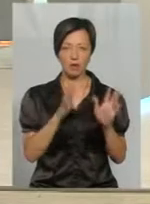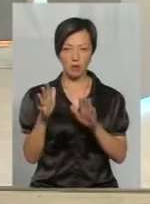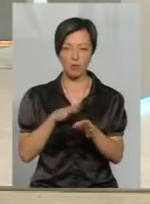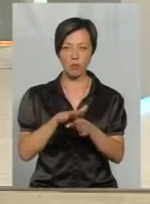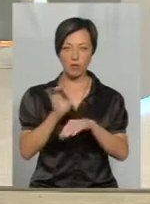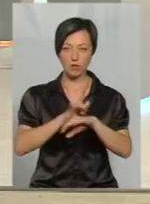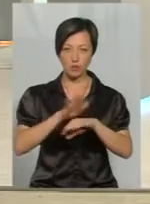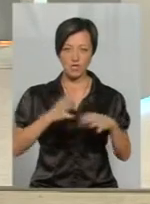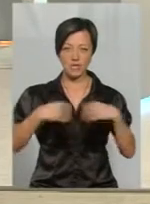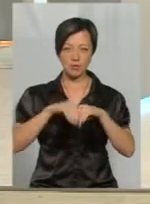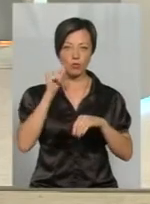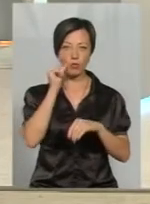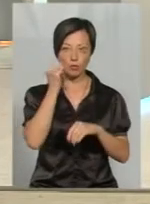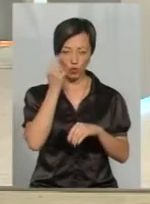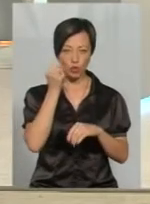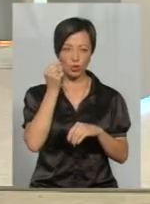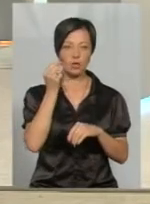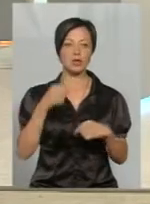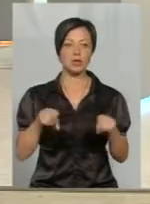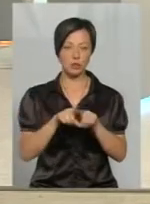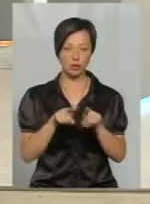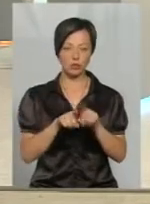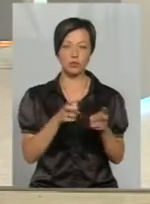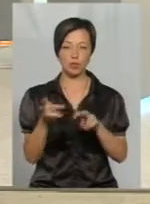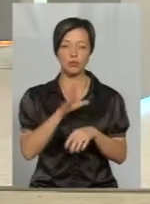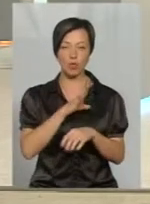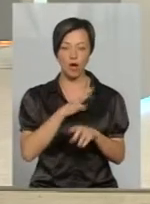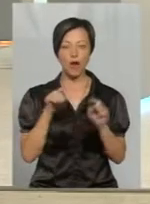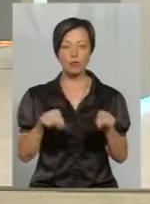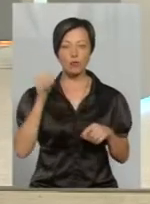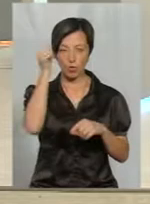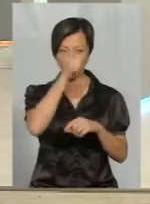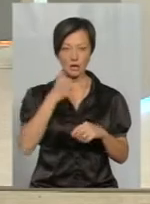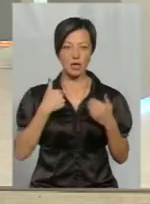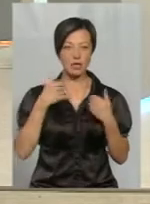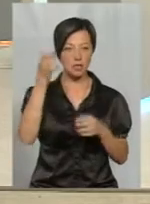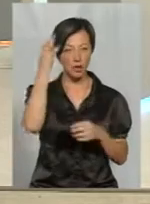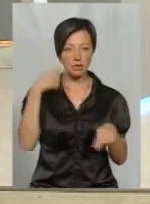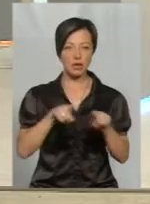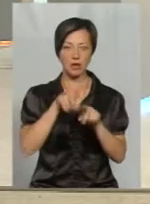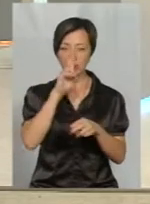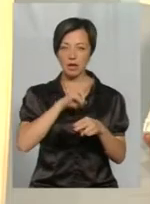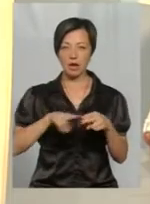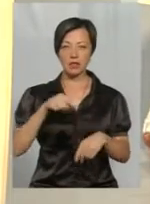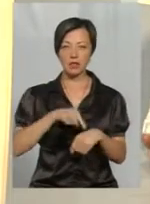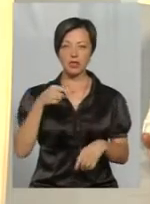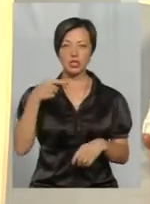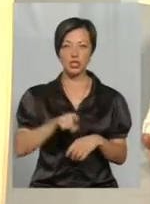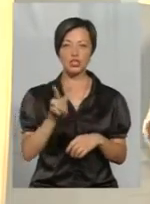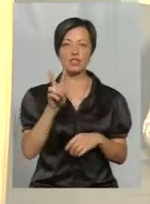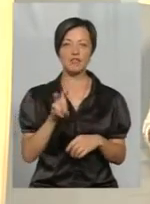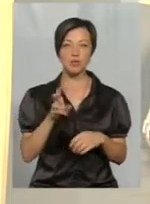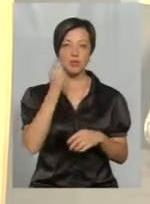що повністю сім'ї гинули, теж були? Також так. Цього року, як я вже згадувала, таких втрат зазнали понад 1200